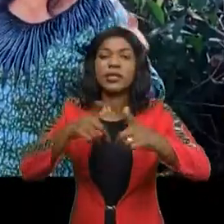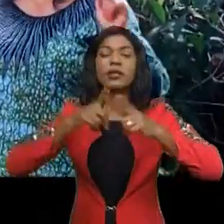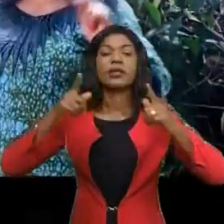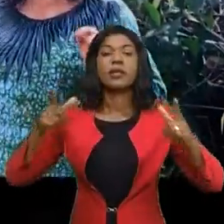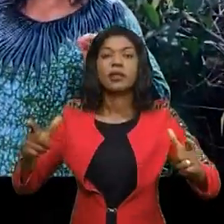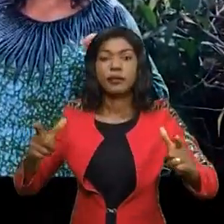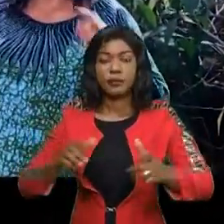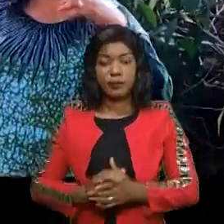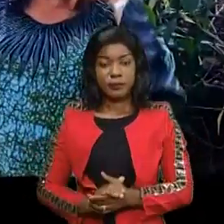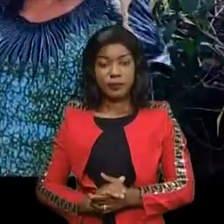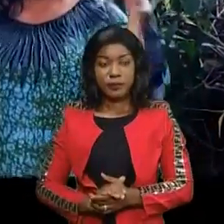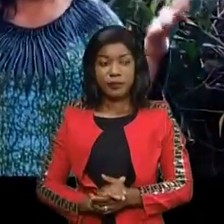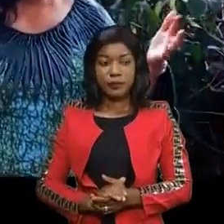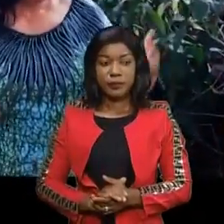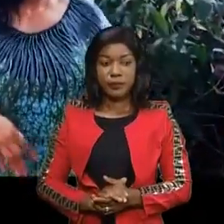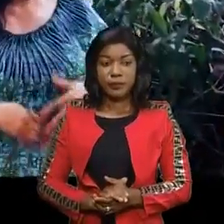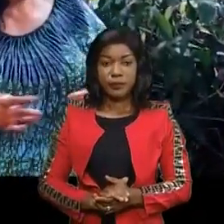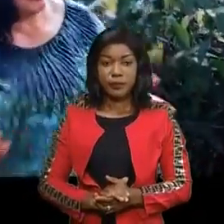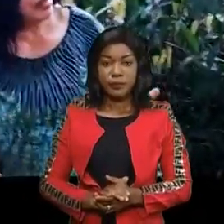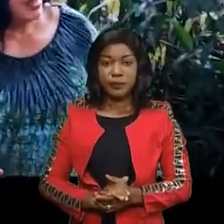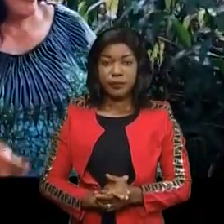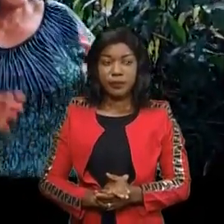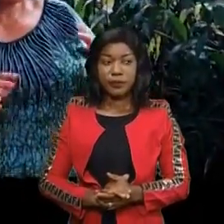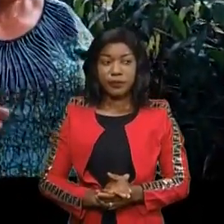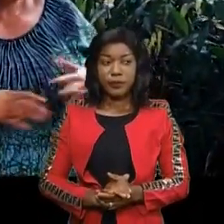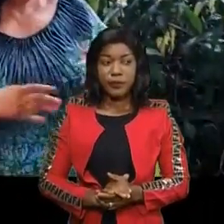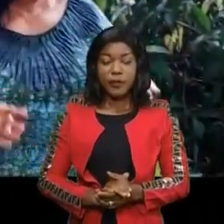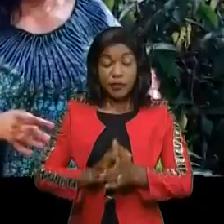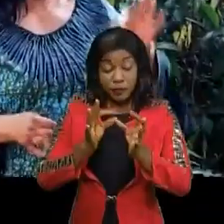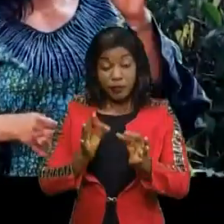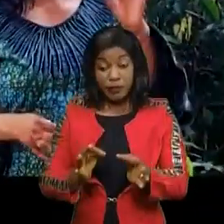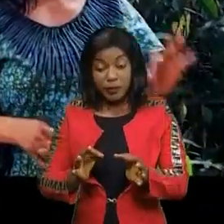femme